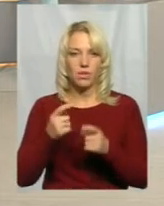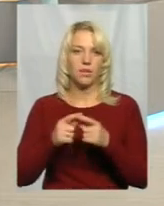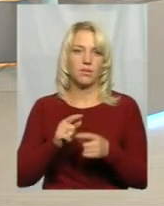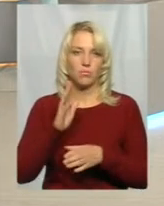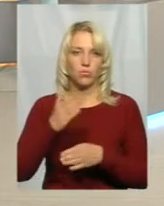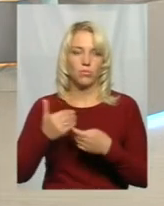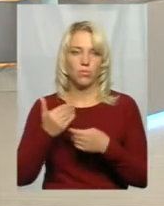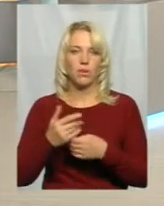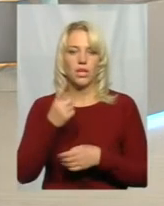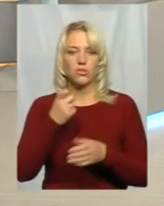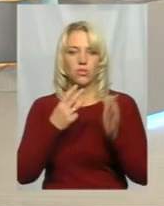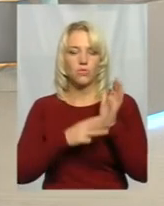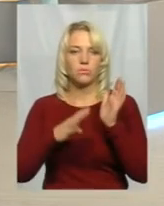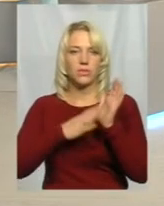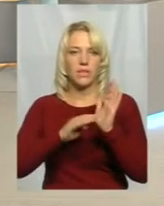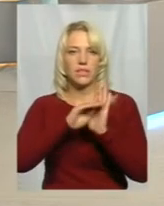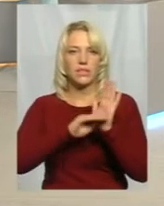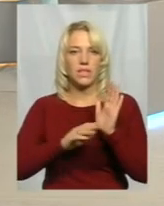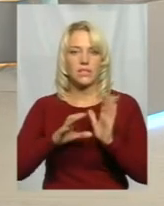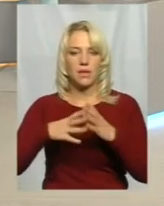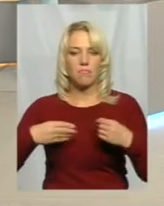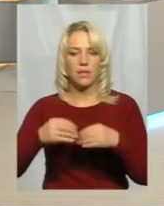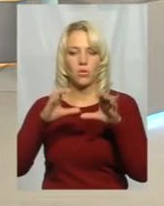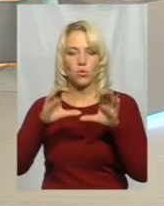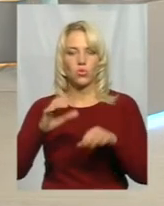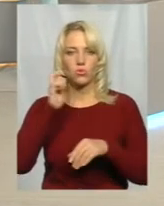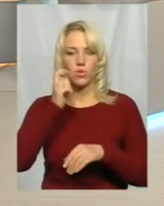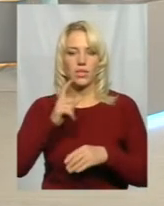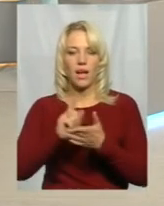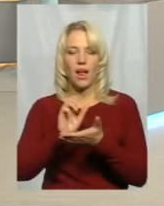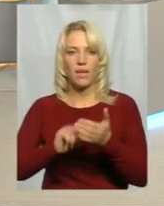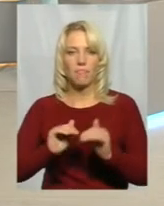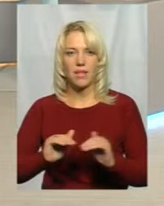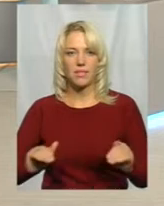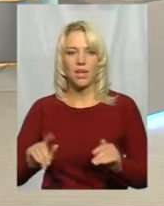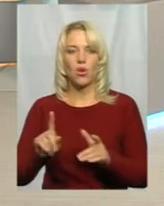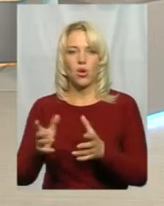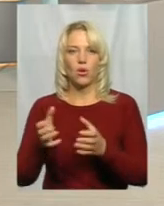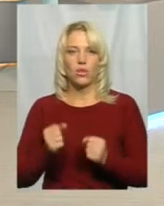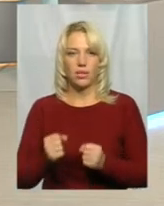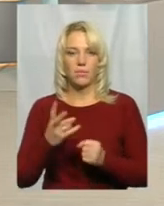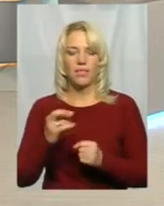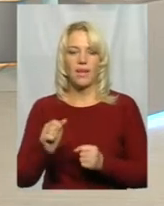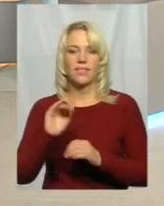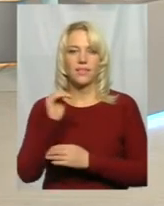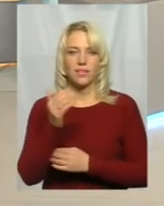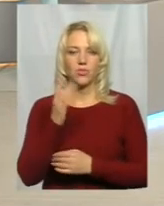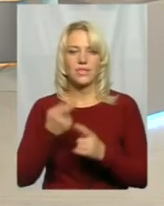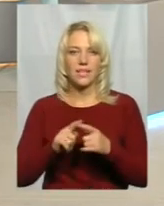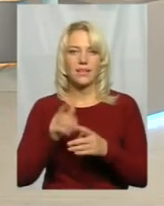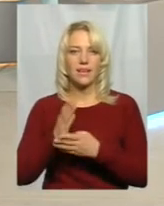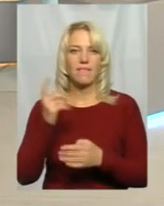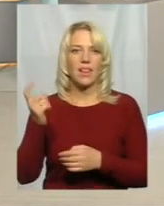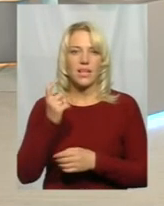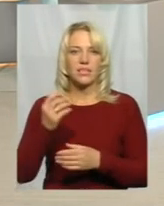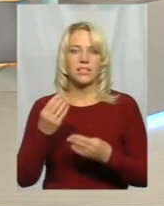179 Сімейного кодексу України роз'яснює, що аліменти, одержані на дитину, є власністю дитини. От як це розуміти?